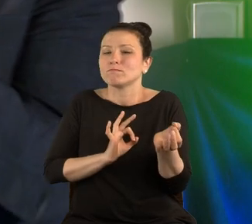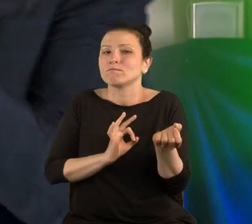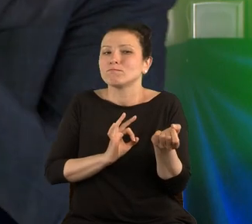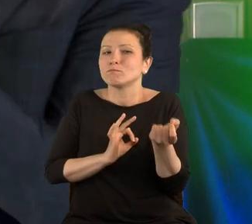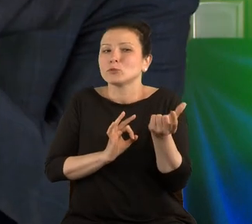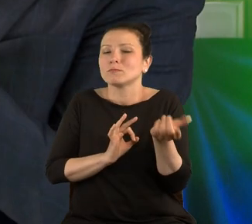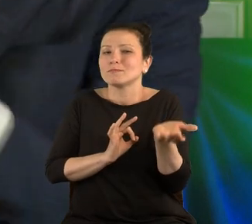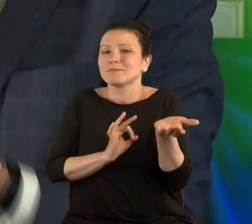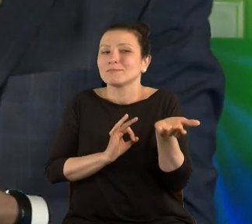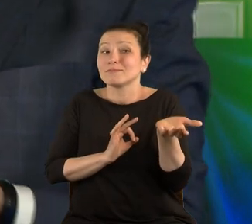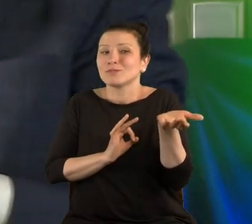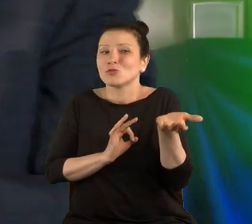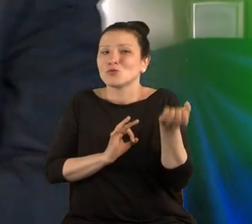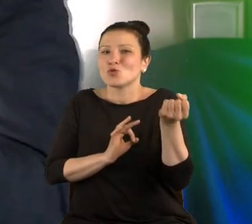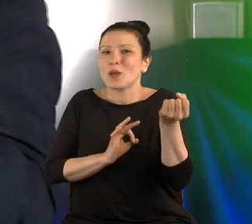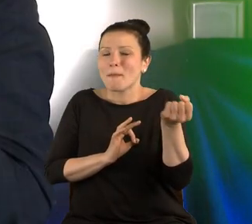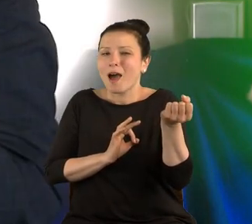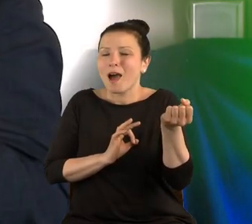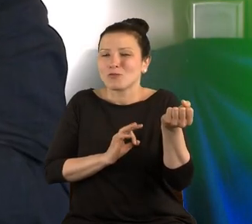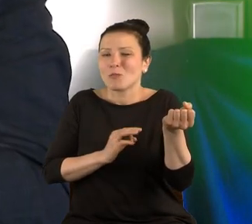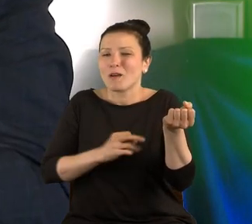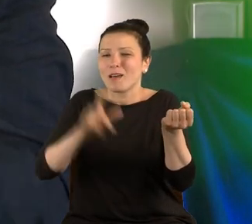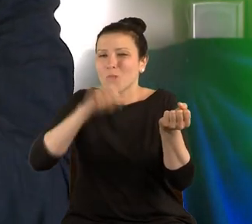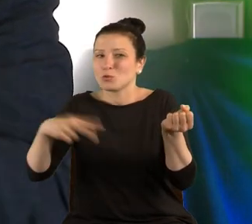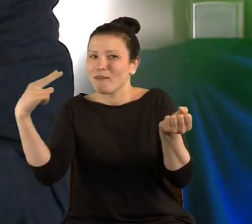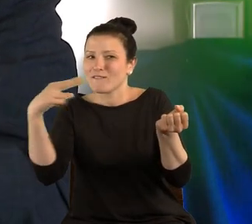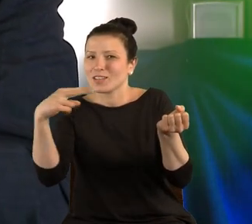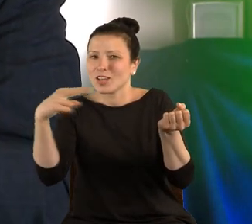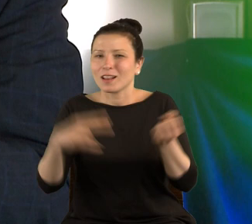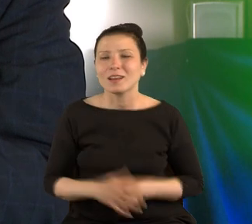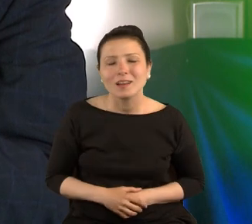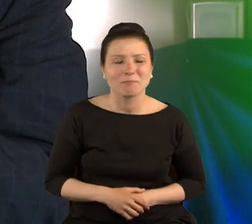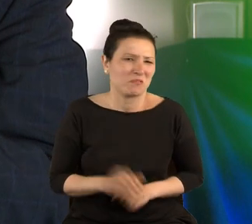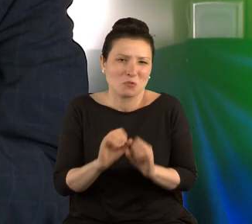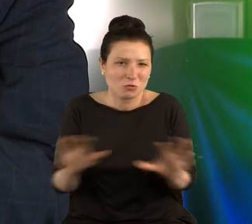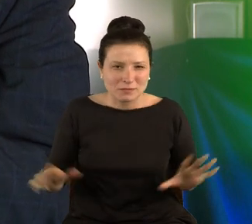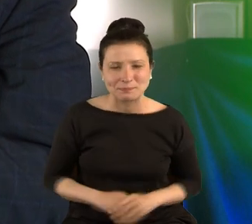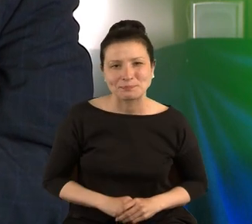widoczny. I to jest rzecz oczywista. Natomiast